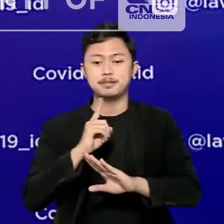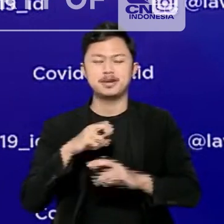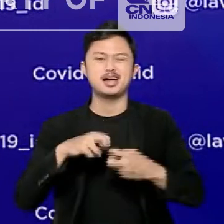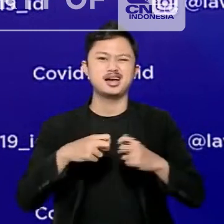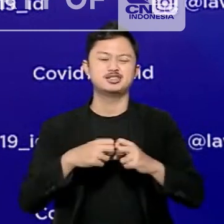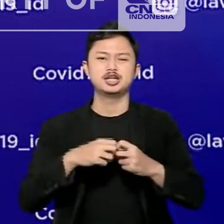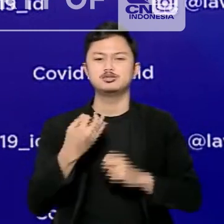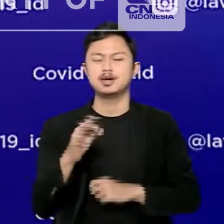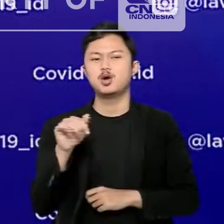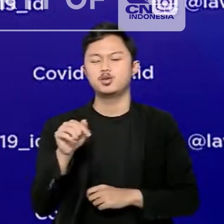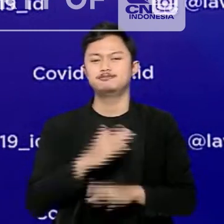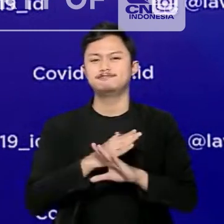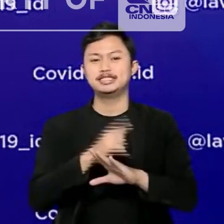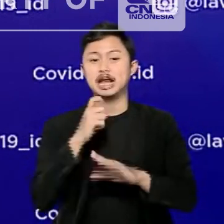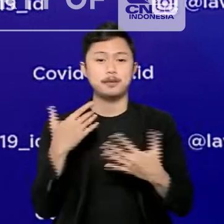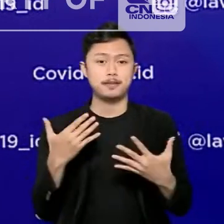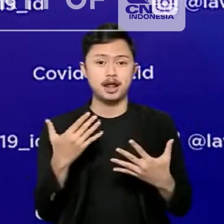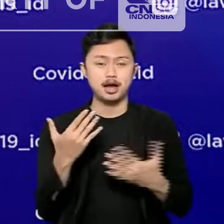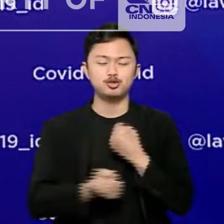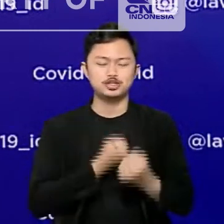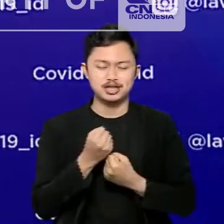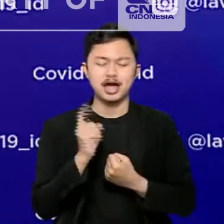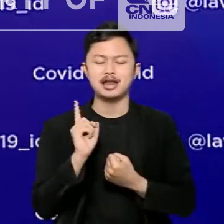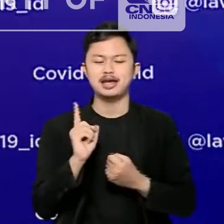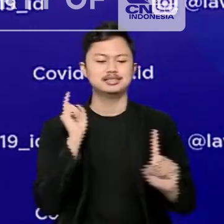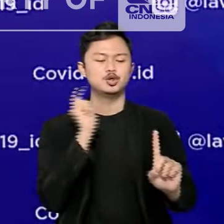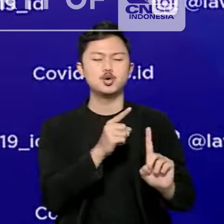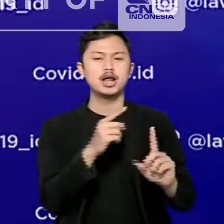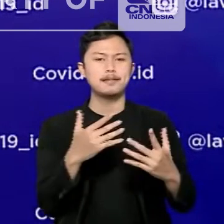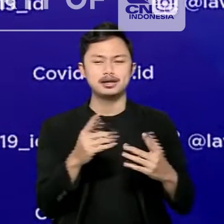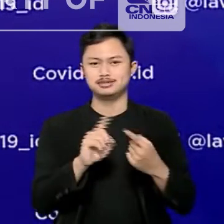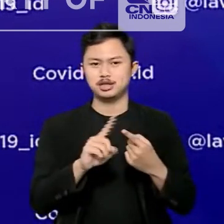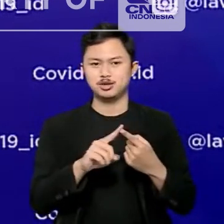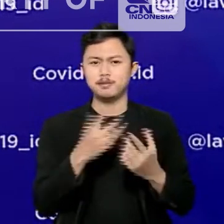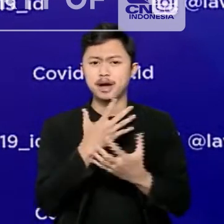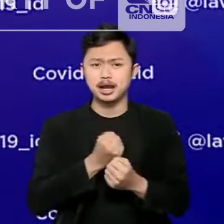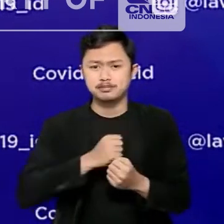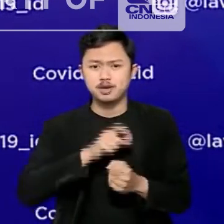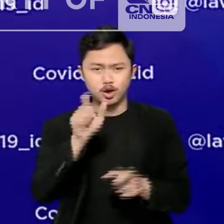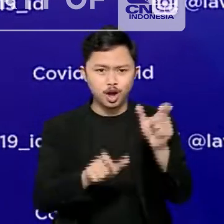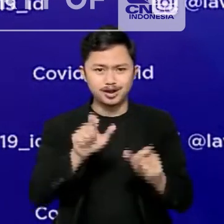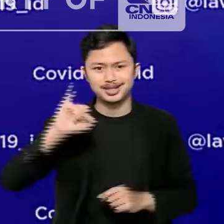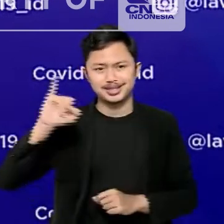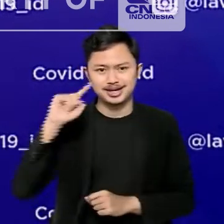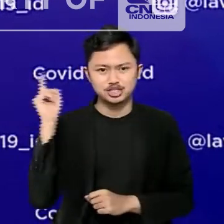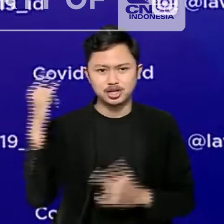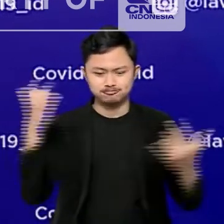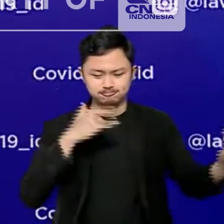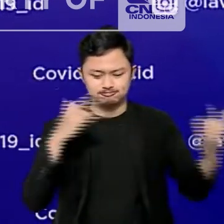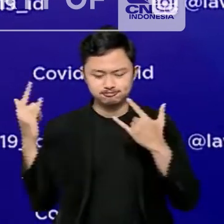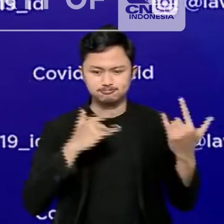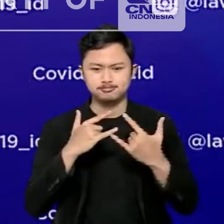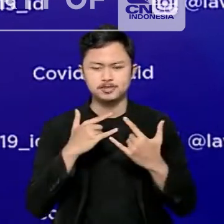bervarian Omikron. Hal ini bertujuan agar masyarakat khususnya pelaku perjalanan internasional dapat